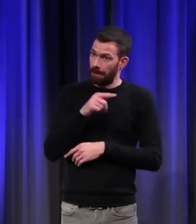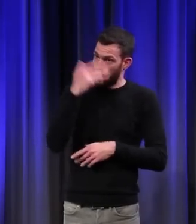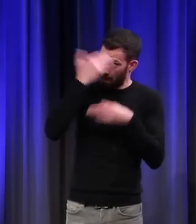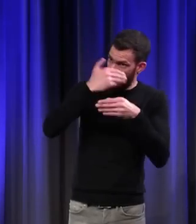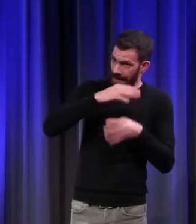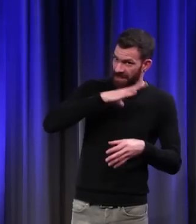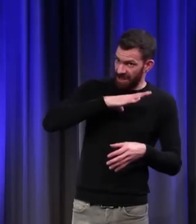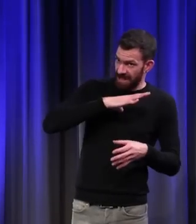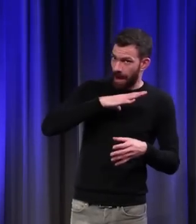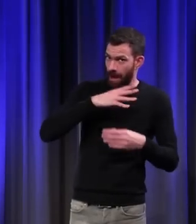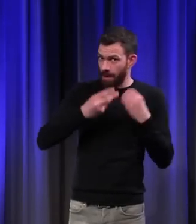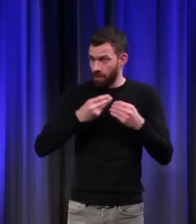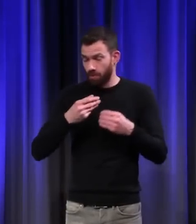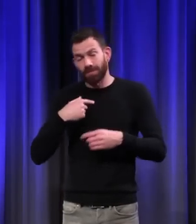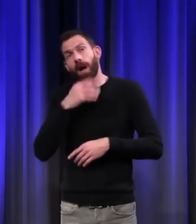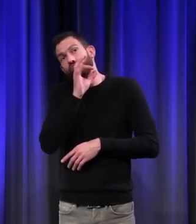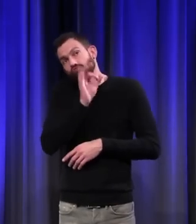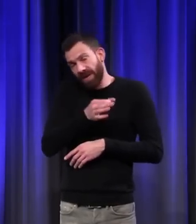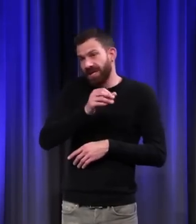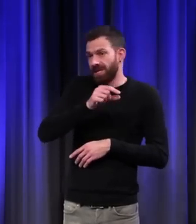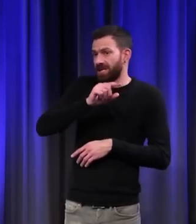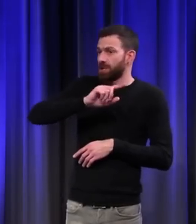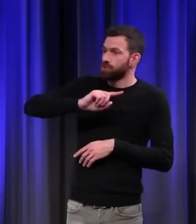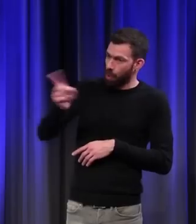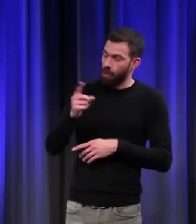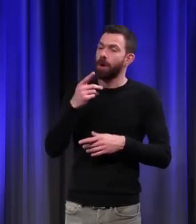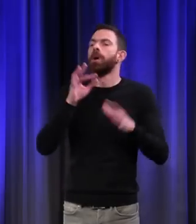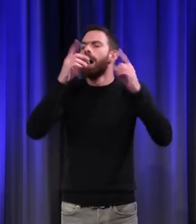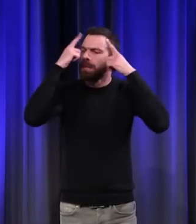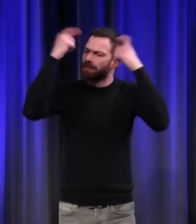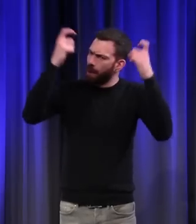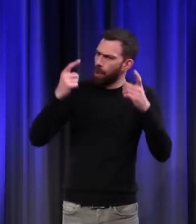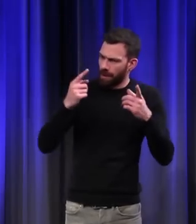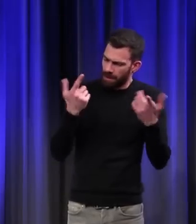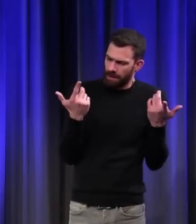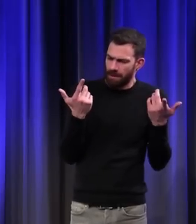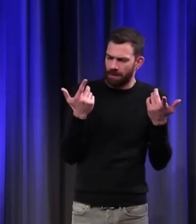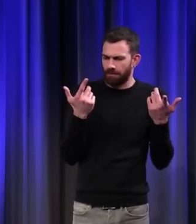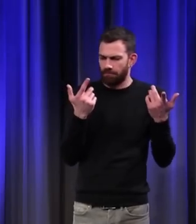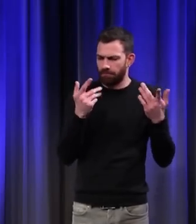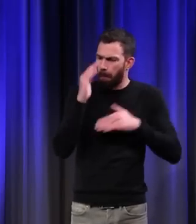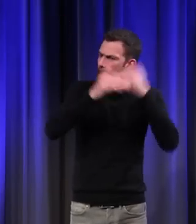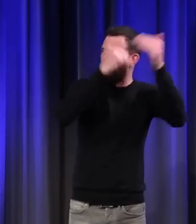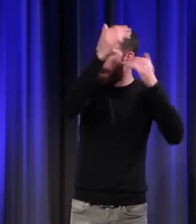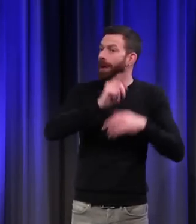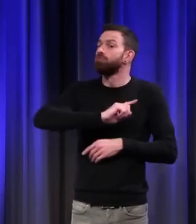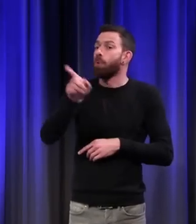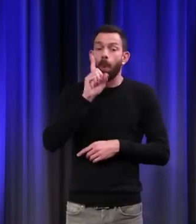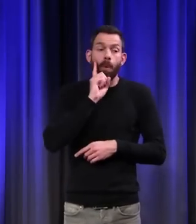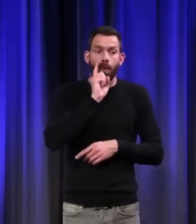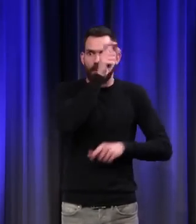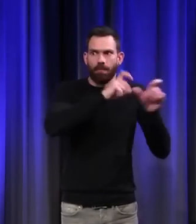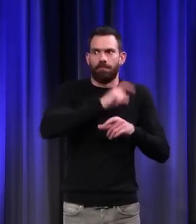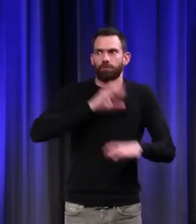oui et non. Elle n'existe pas en théorie puisqu'il y a beaucoup d'hostilité envers ce que nous appelons le progrès qui